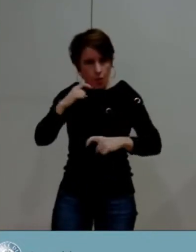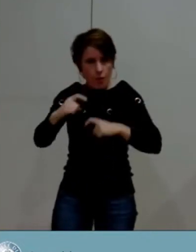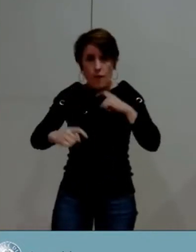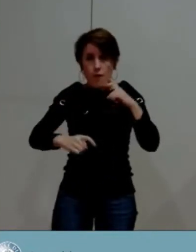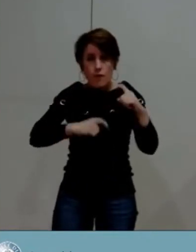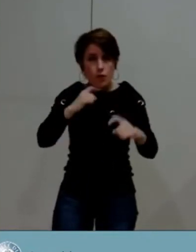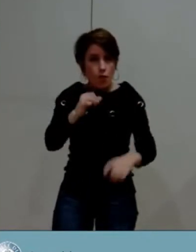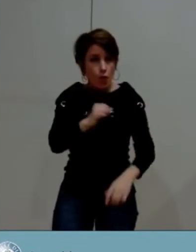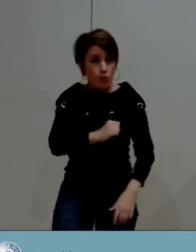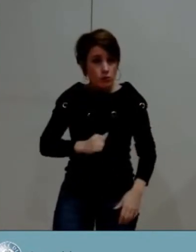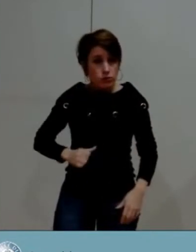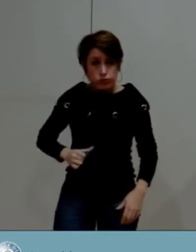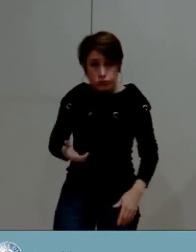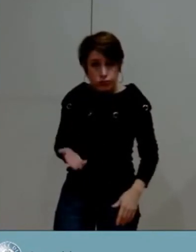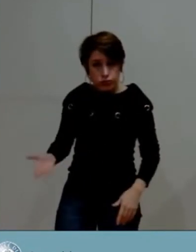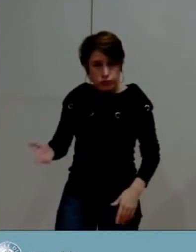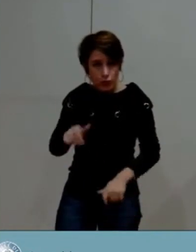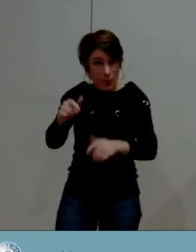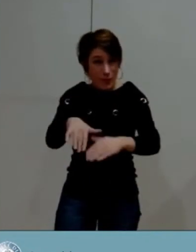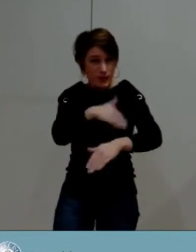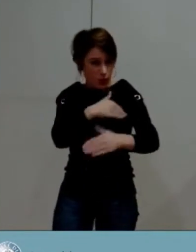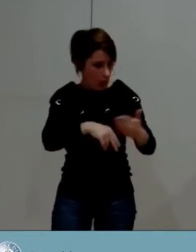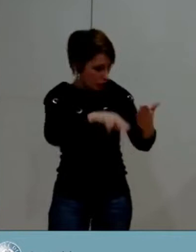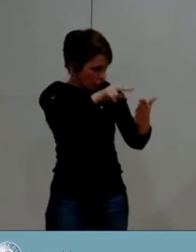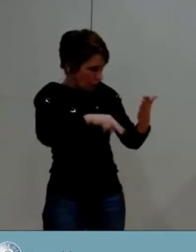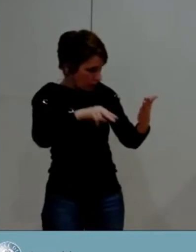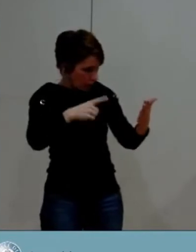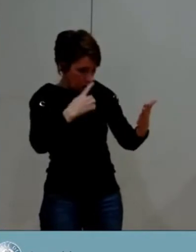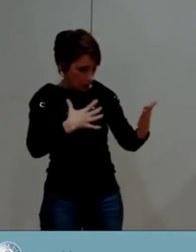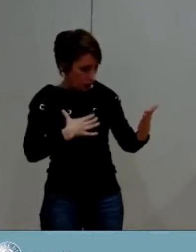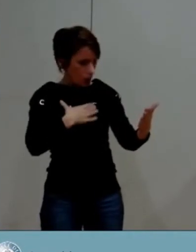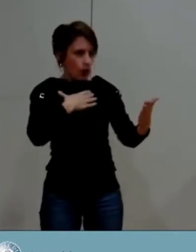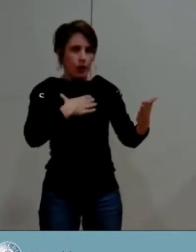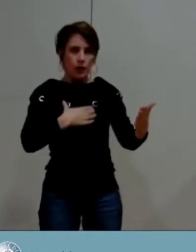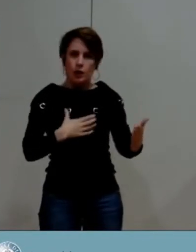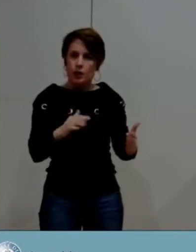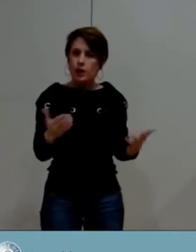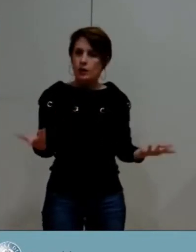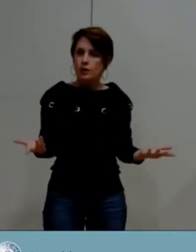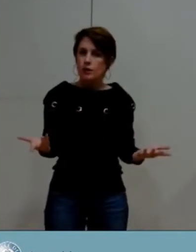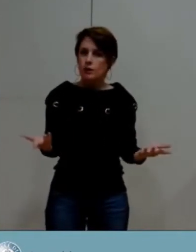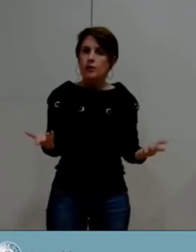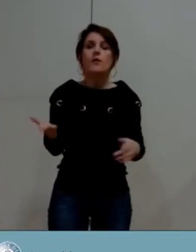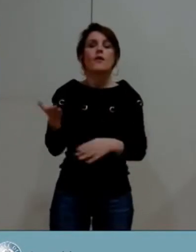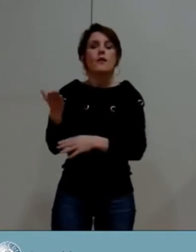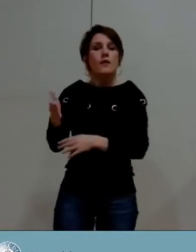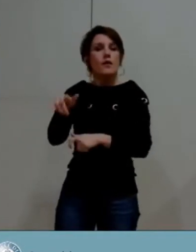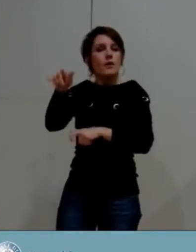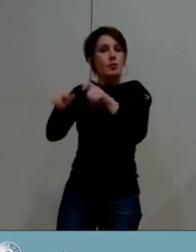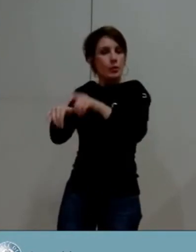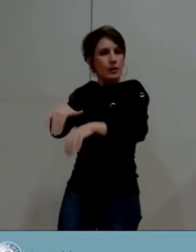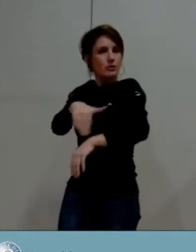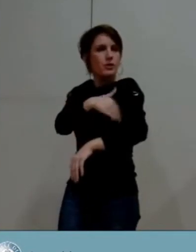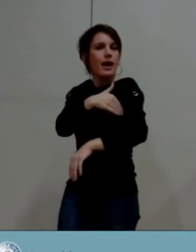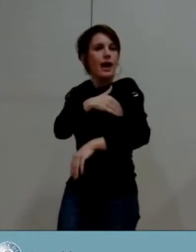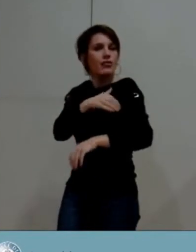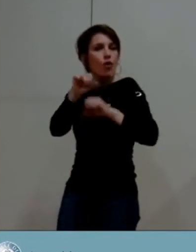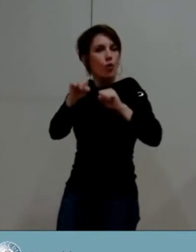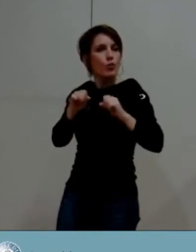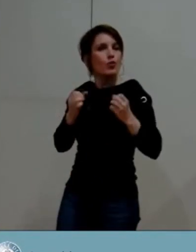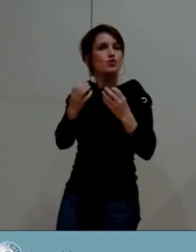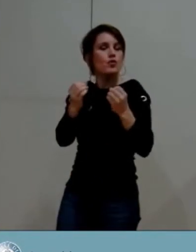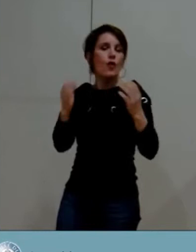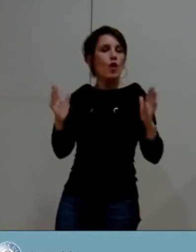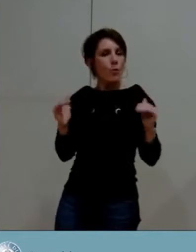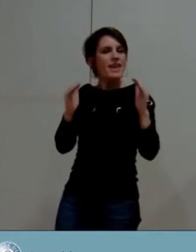pour les agents auxquels ils s'adressent. Il faut reconnaître que les agents sont plus facilement reçus par leur hiérarchie que sous